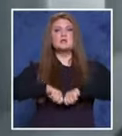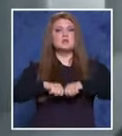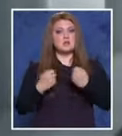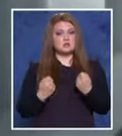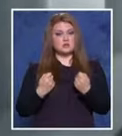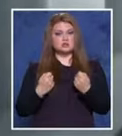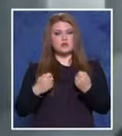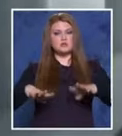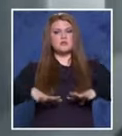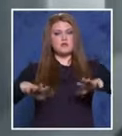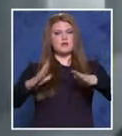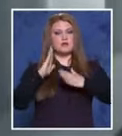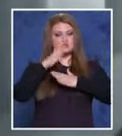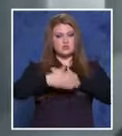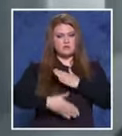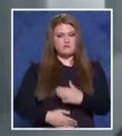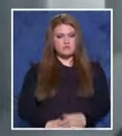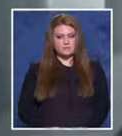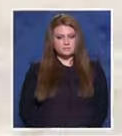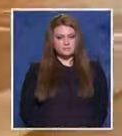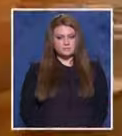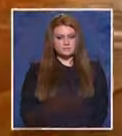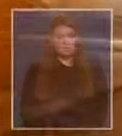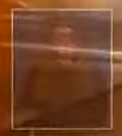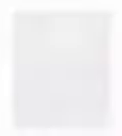на нарушените граждански права.